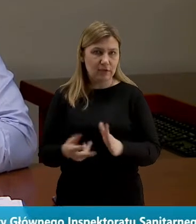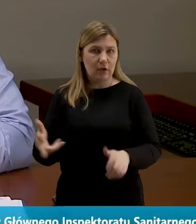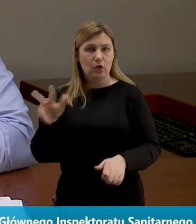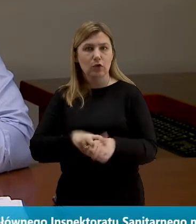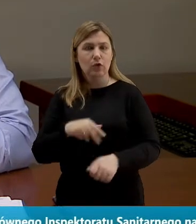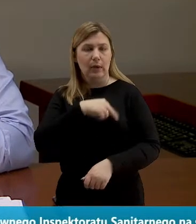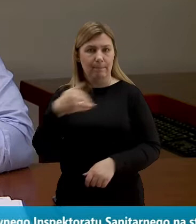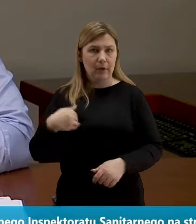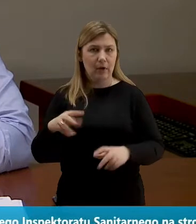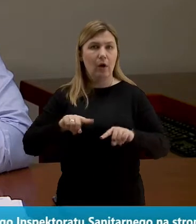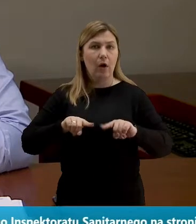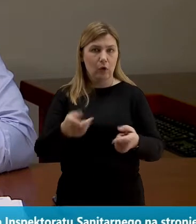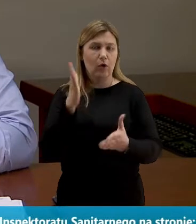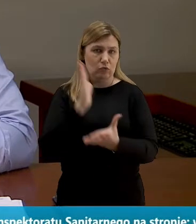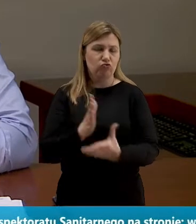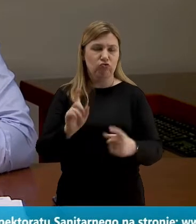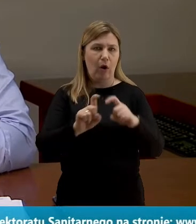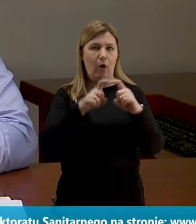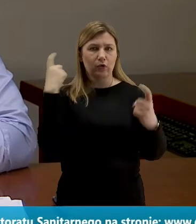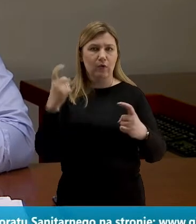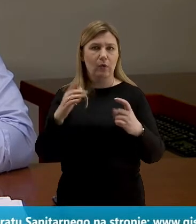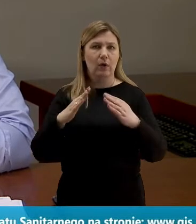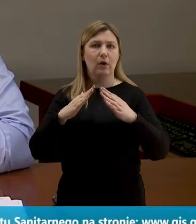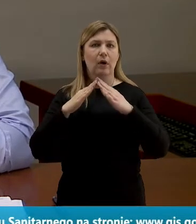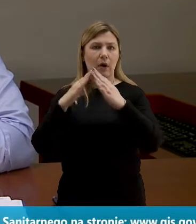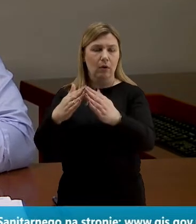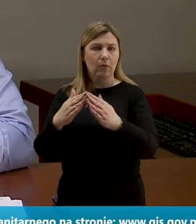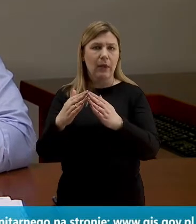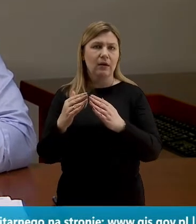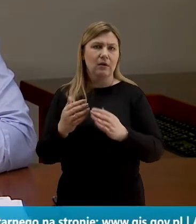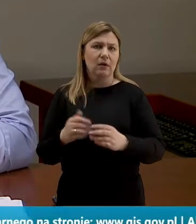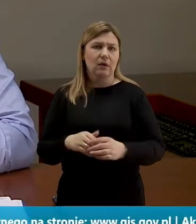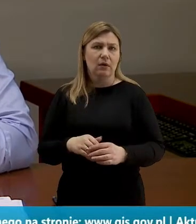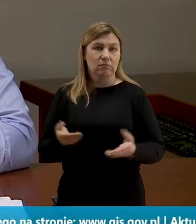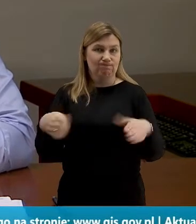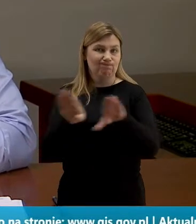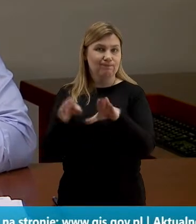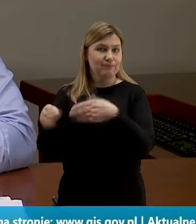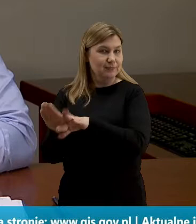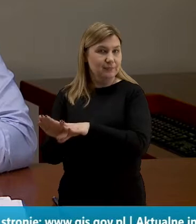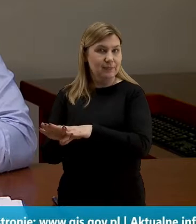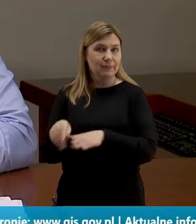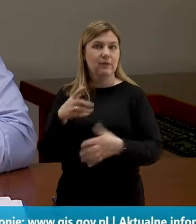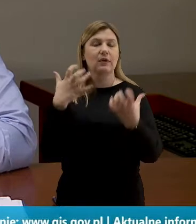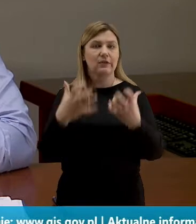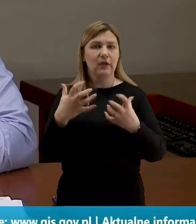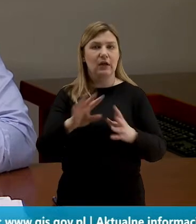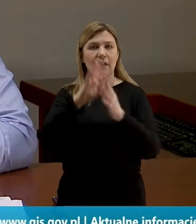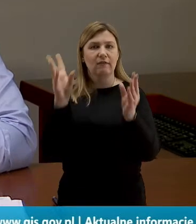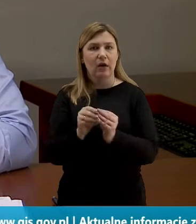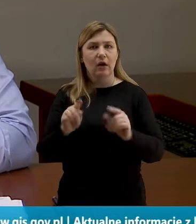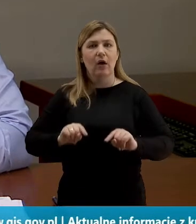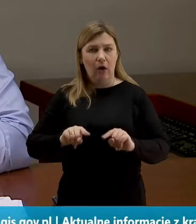my organizujemy, oczywiście zostały odwołane. Te obiekty zostały zamknięte i do tego zachęcamy wszystkich